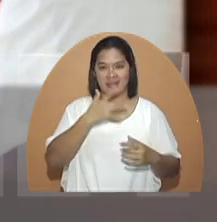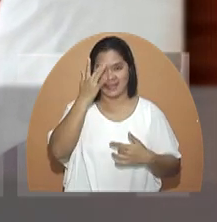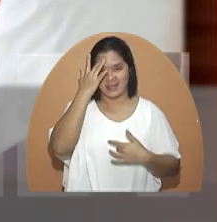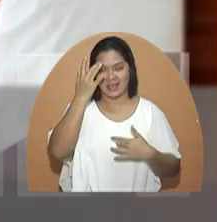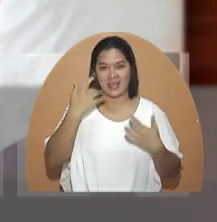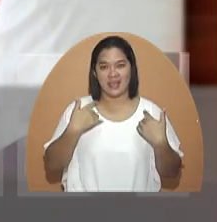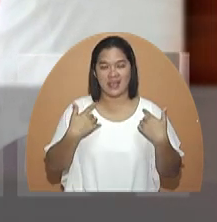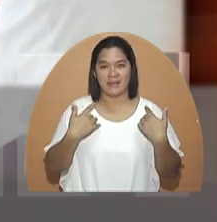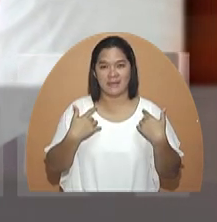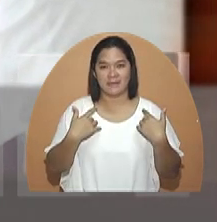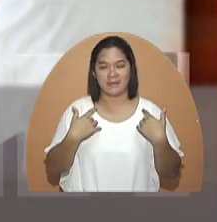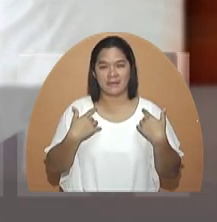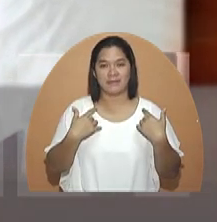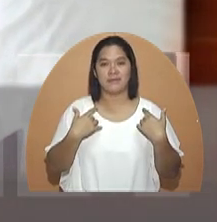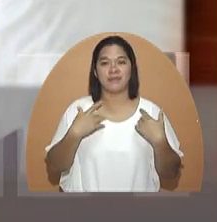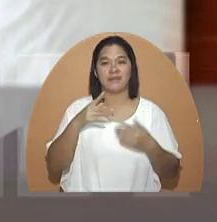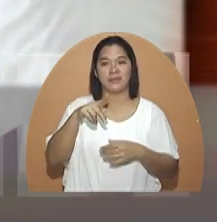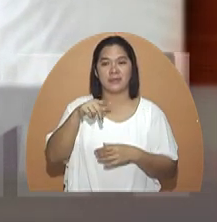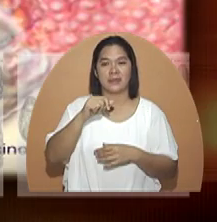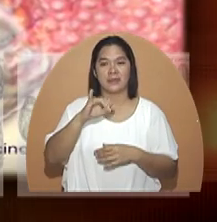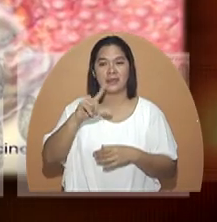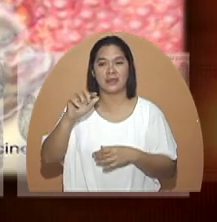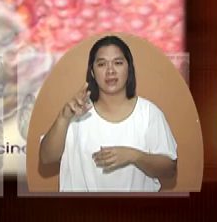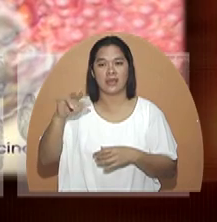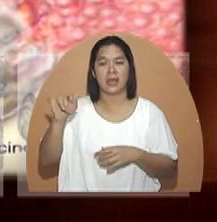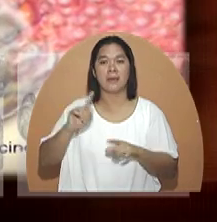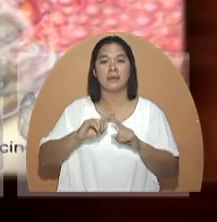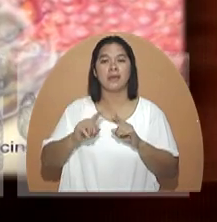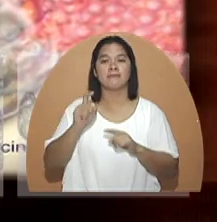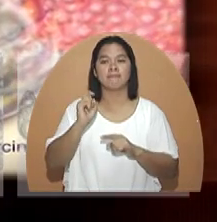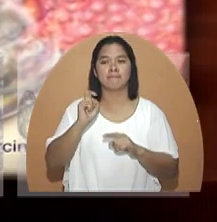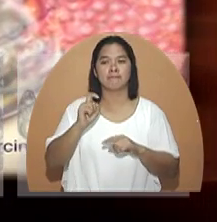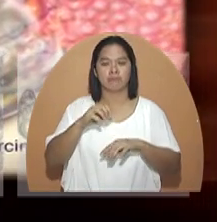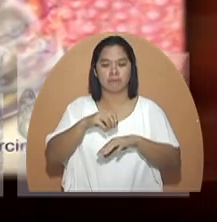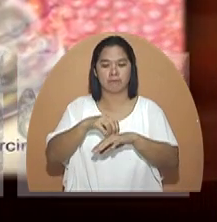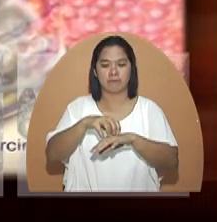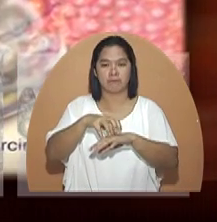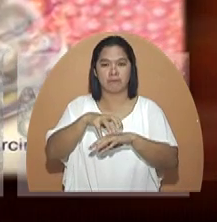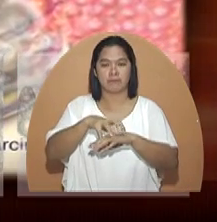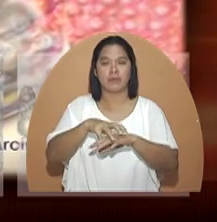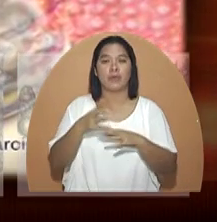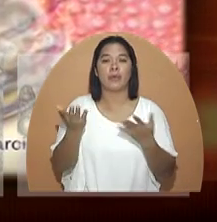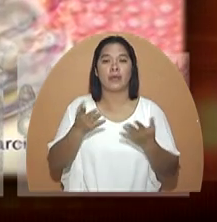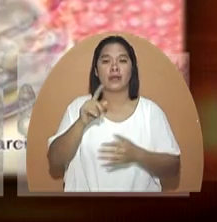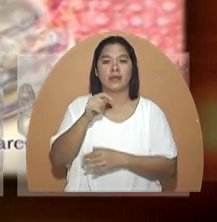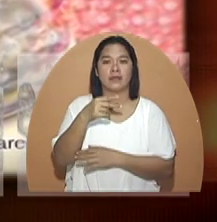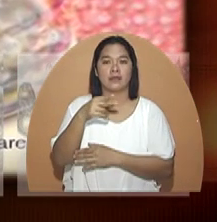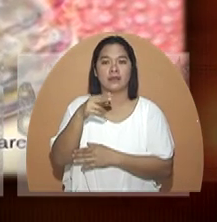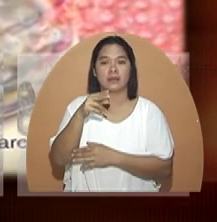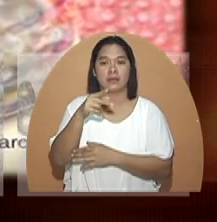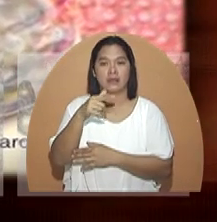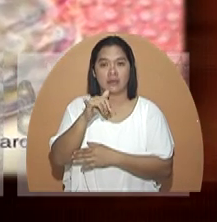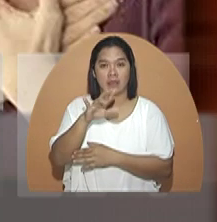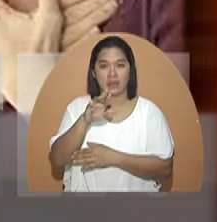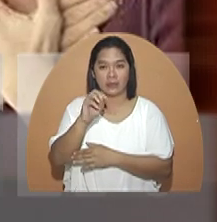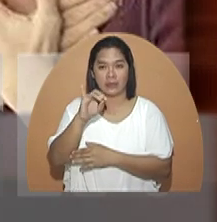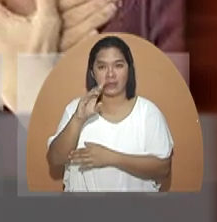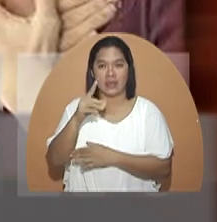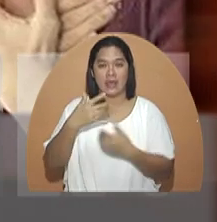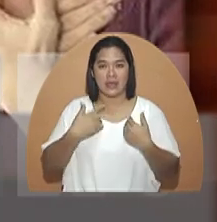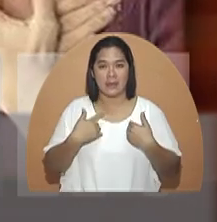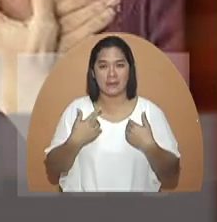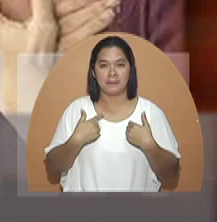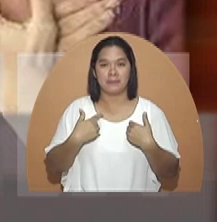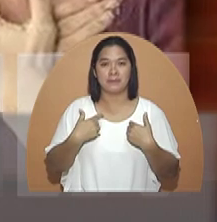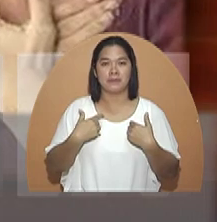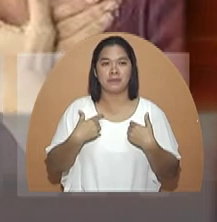ang tao merong papillary thyroid cancer. Ito ay maliban sa mabilis na paglaki ng bukol sa thyroid. May